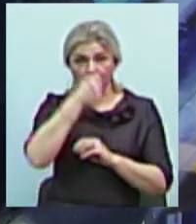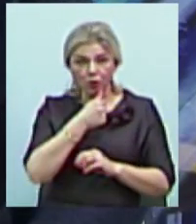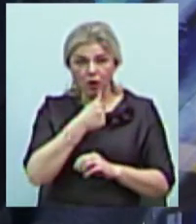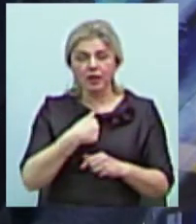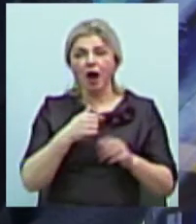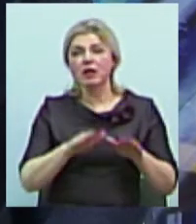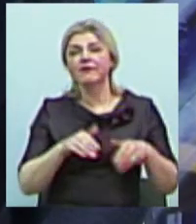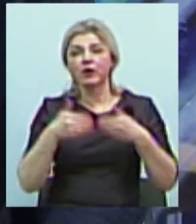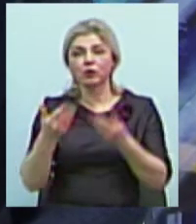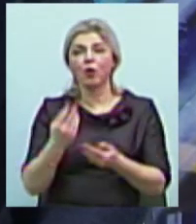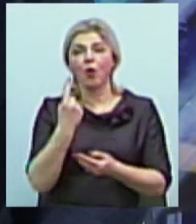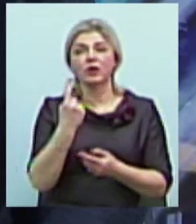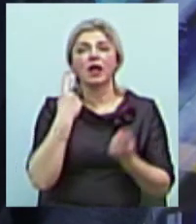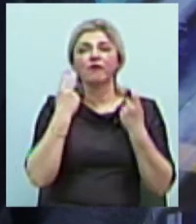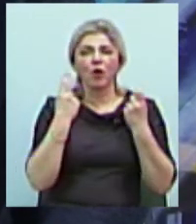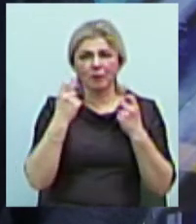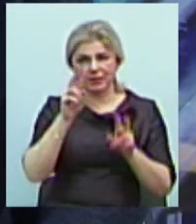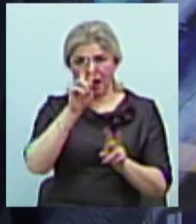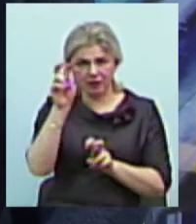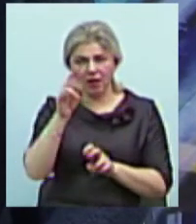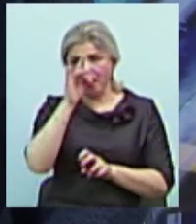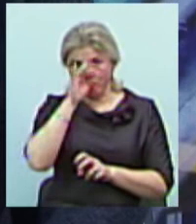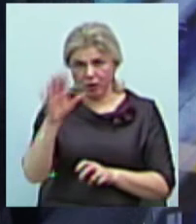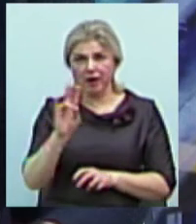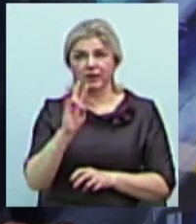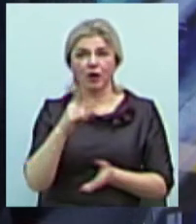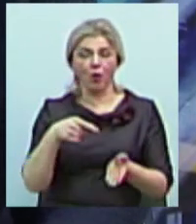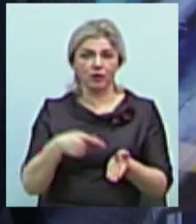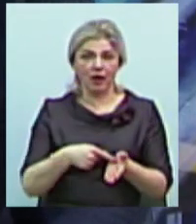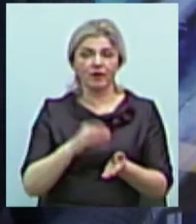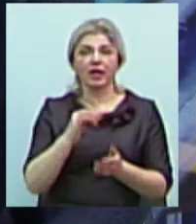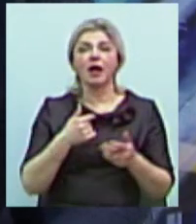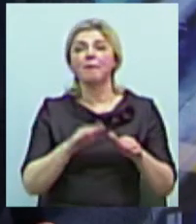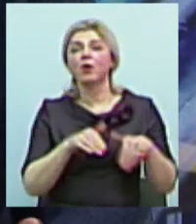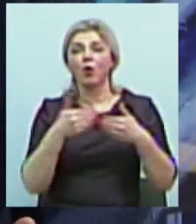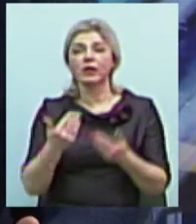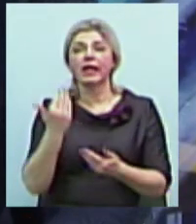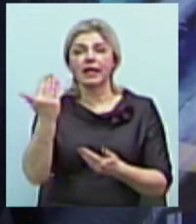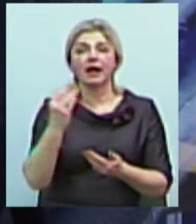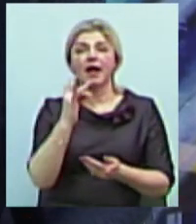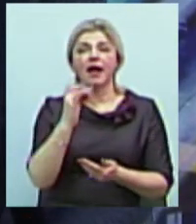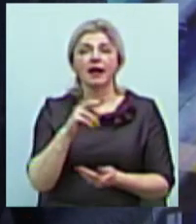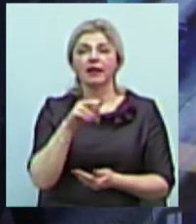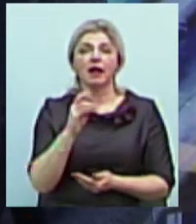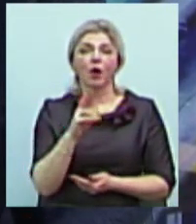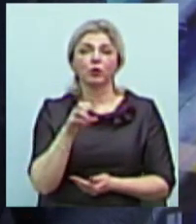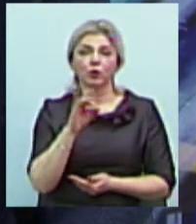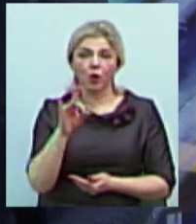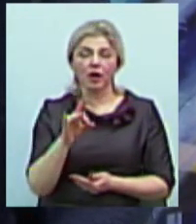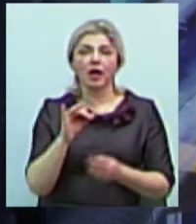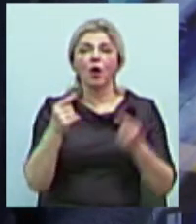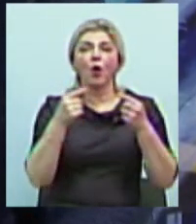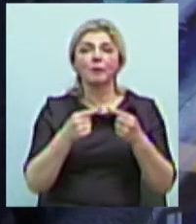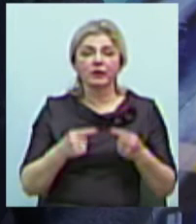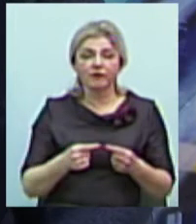одного з інформаційних енс, дуже популярних, найпопулярнішого в Миколаїві, і запропонував їх редактору визначати за IP-адресою